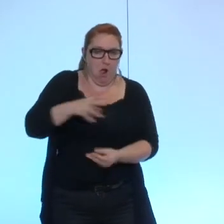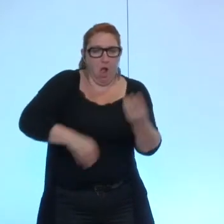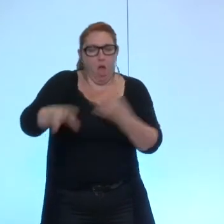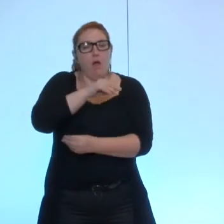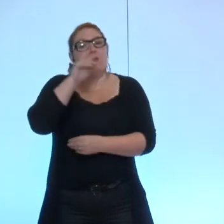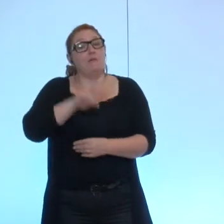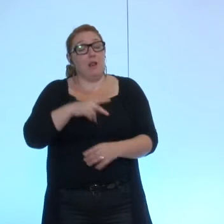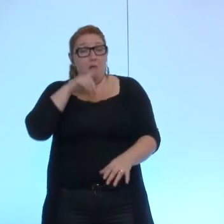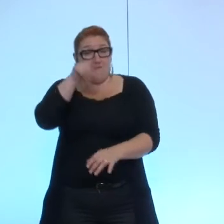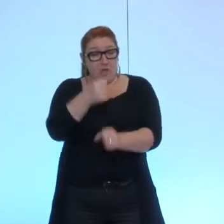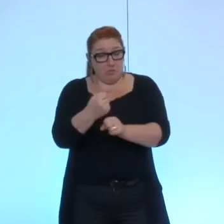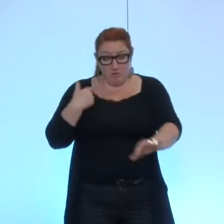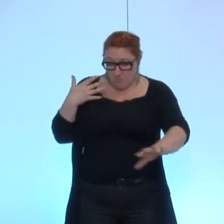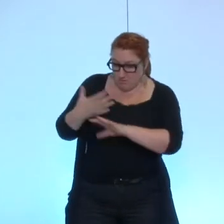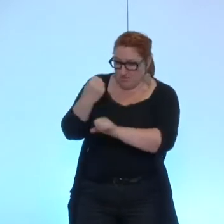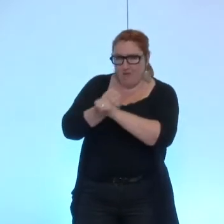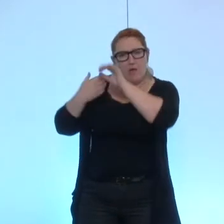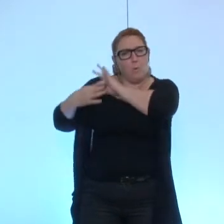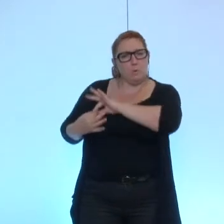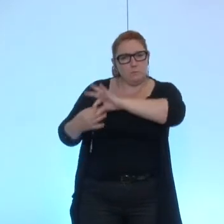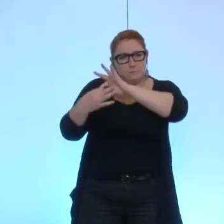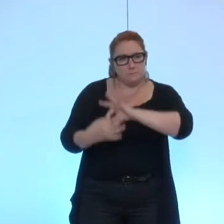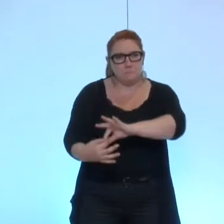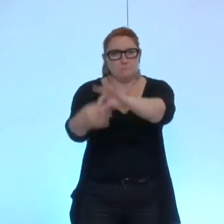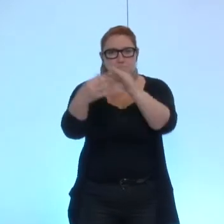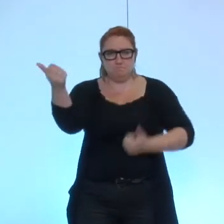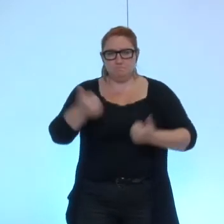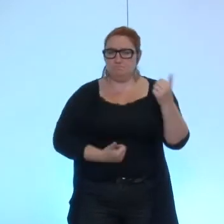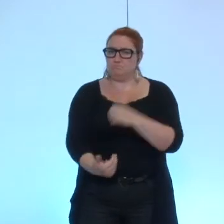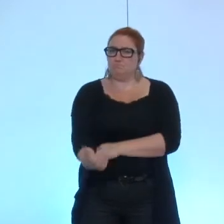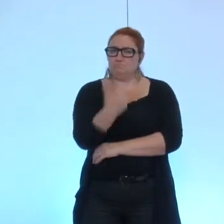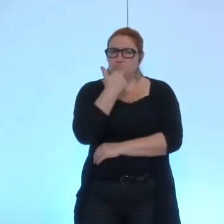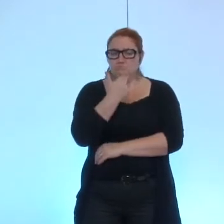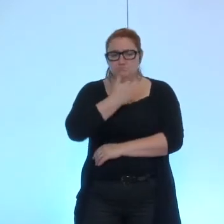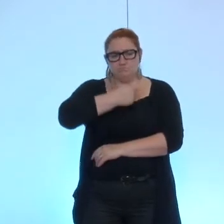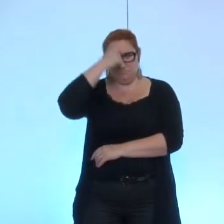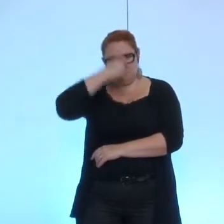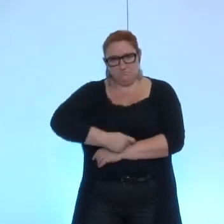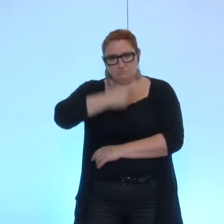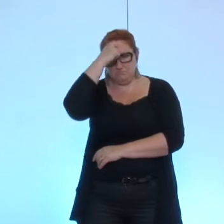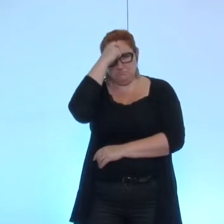travail continu de 20 ans retrouver un service digne de qualité et efficace pour les grenoblois